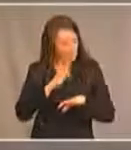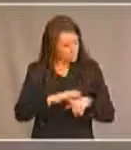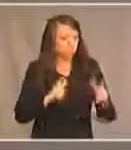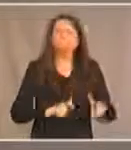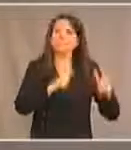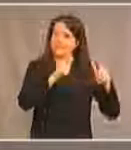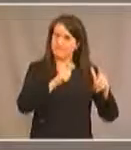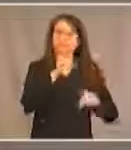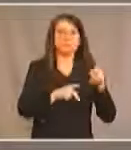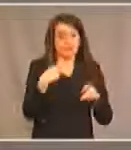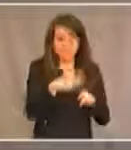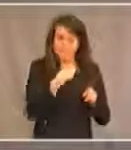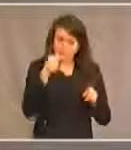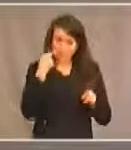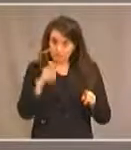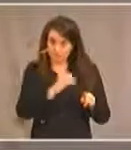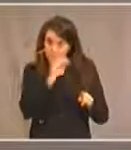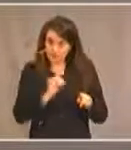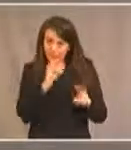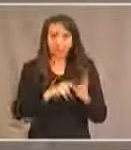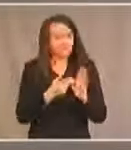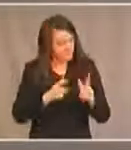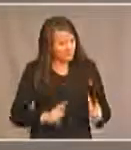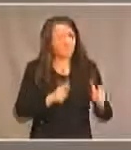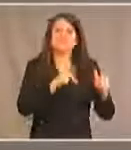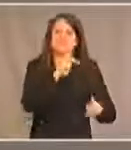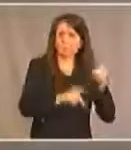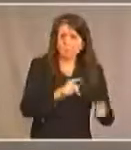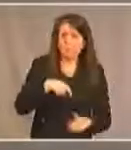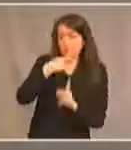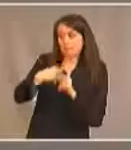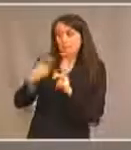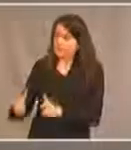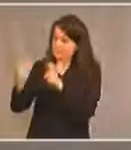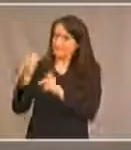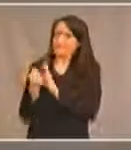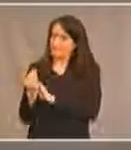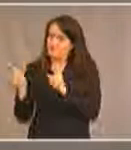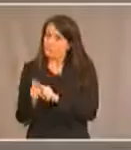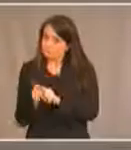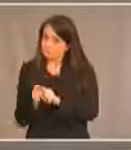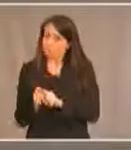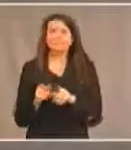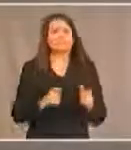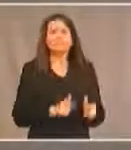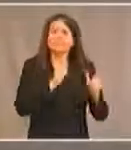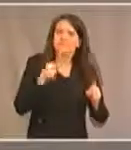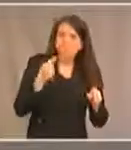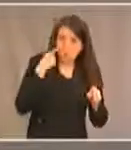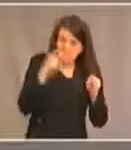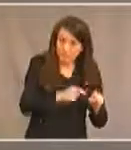édifices qui relèvent du gouvernement de'Ontario, donc les édifices publics et les édifices privés. Les édifices du gouvernement